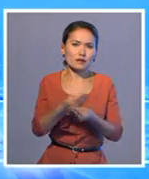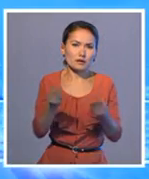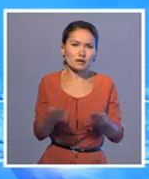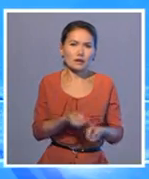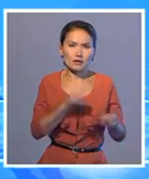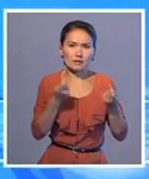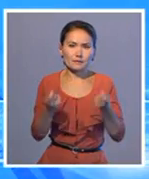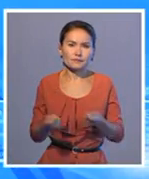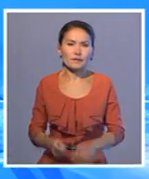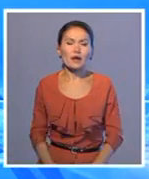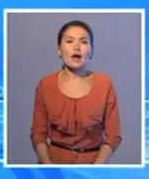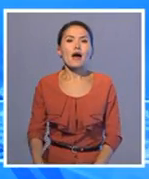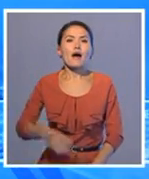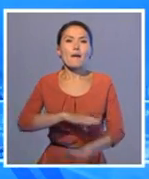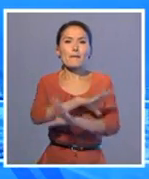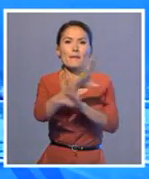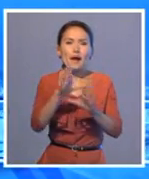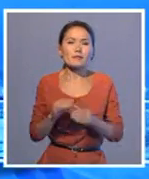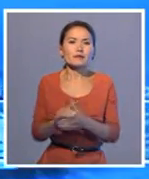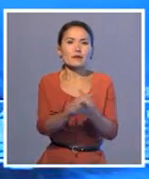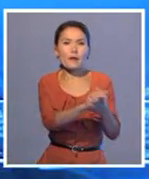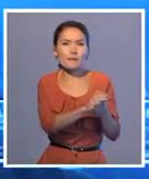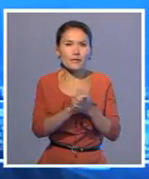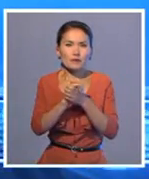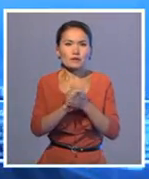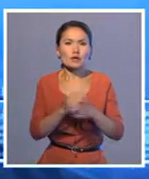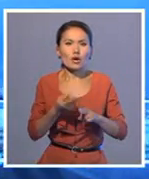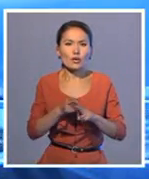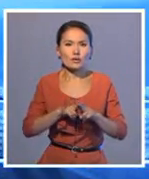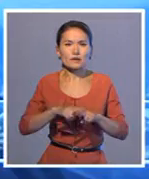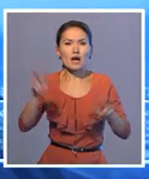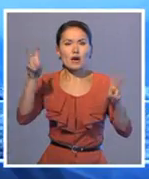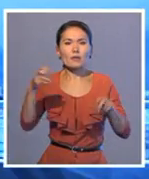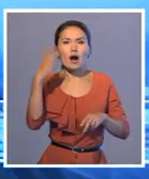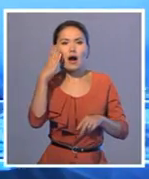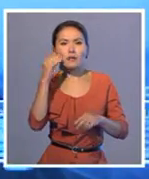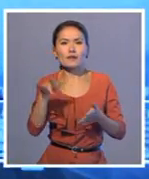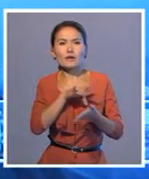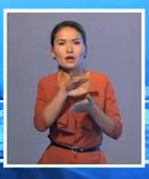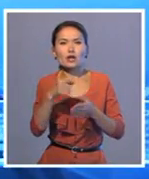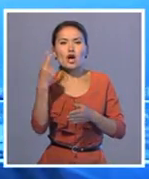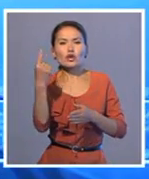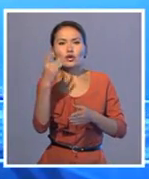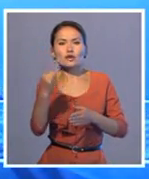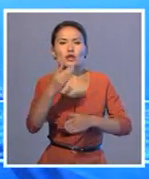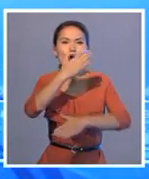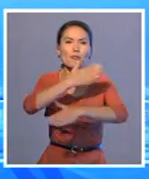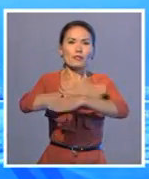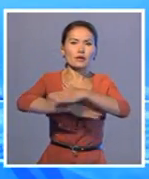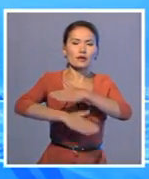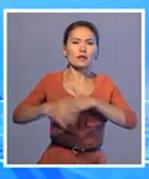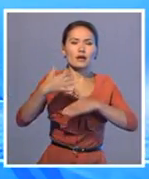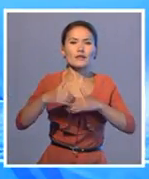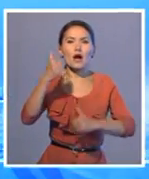Бәріміз бірдейміз, кем сетуді білмейміз. Осында ятау мен бүгін Алматыда тонғыш мүгедектер арасында қалалық байқау